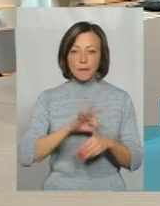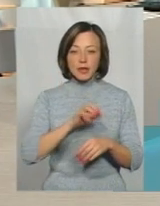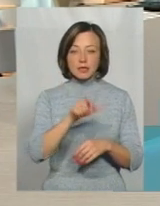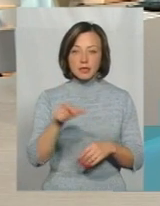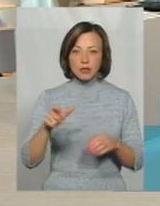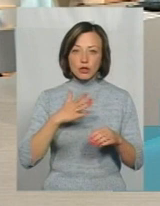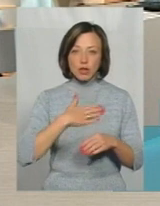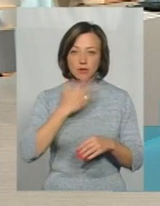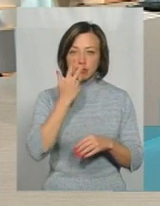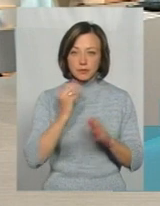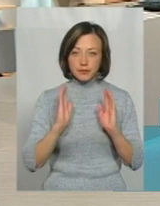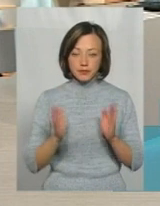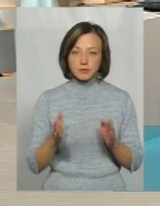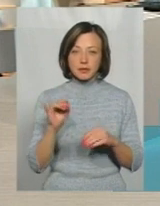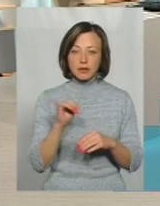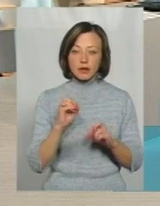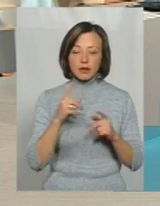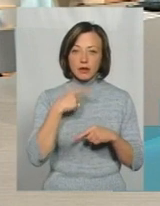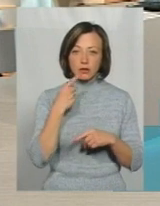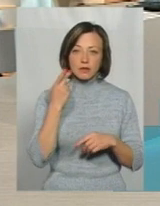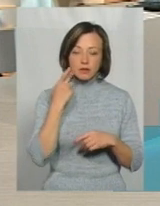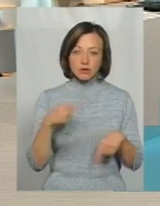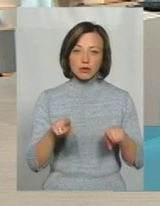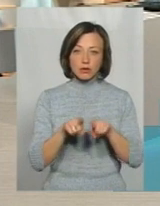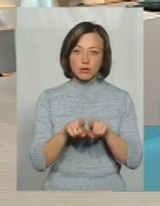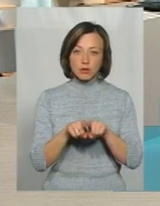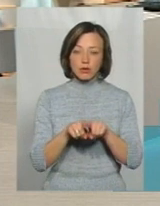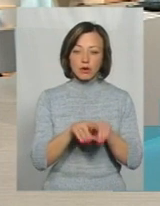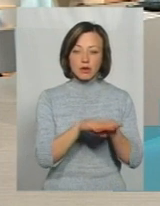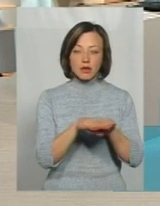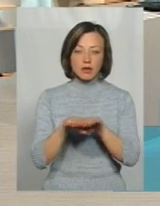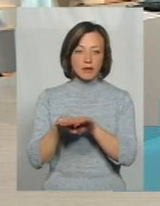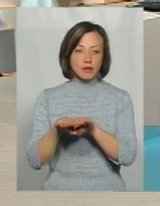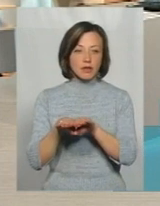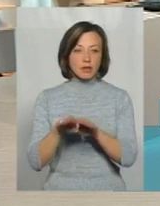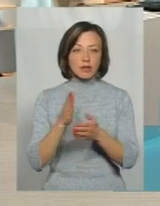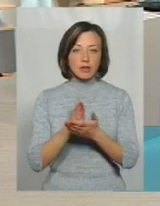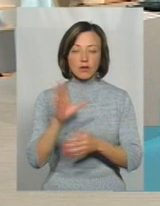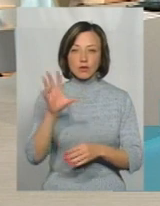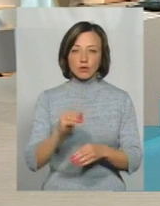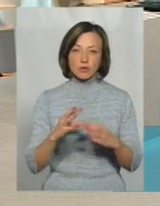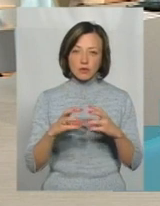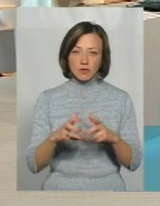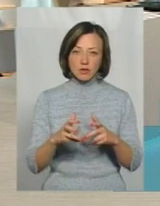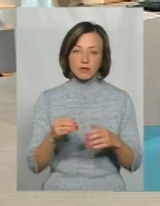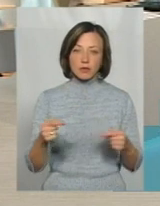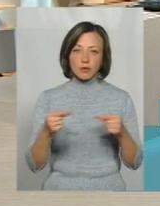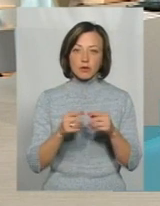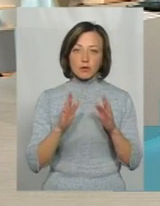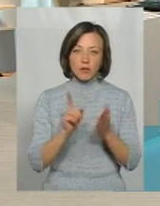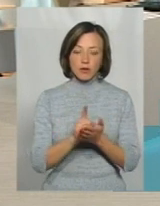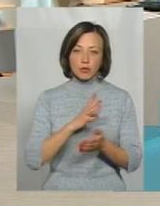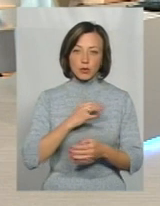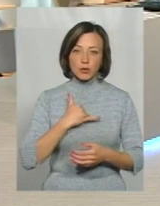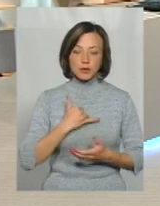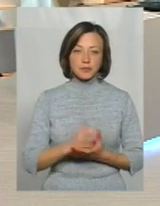наші адаптуються, і, як кажуть, все одно ми виходимо на той рівень, який є у всьому світі, і, відповідно, воно бути в нас.